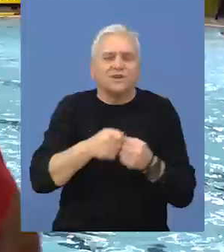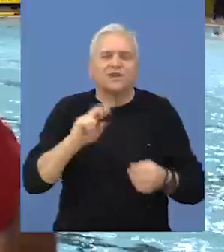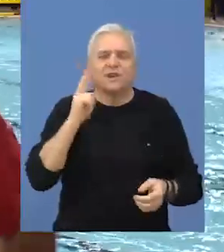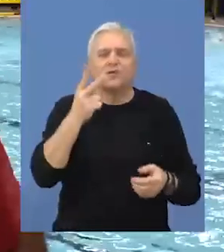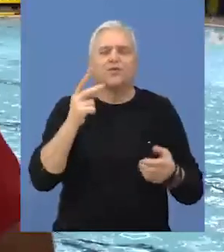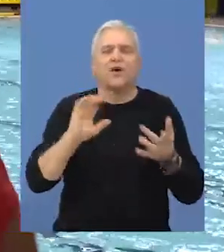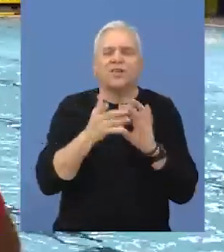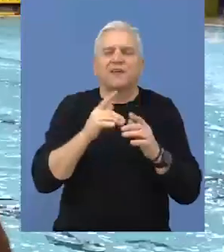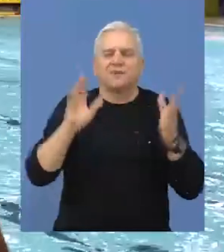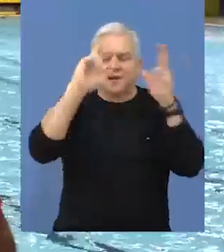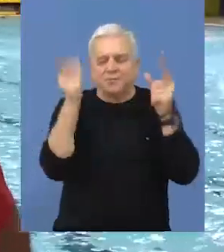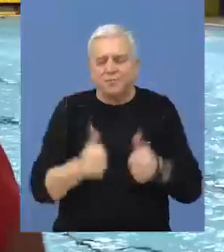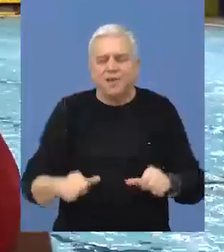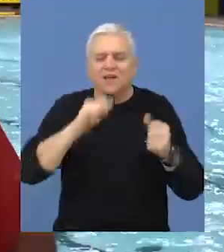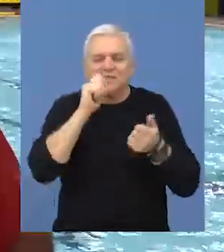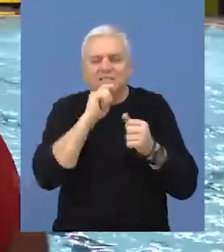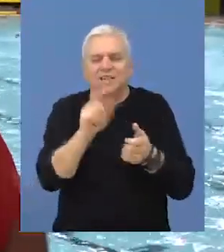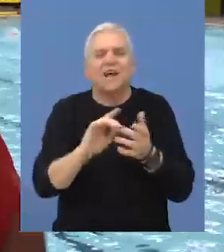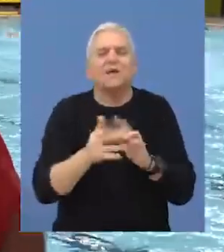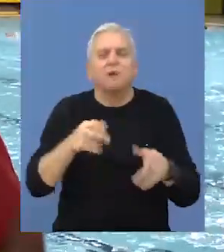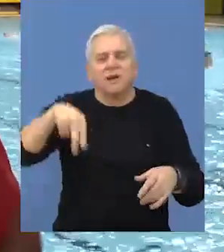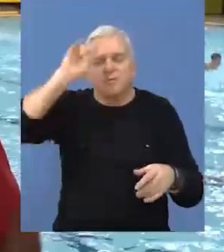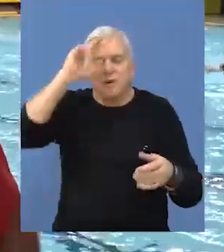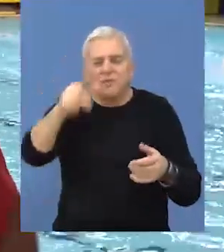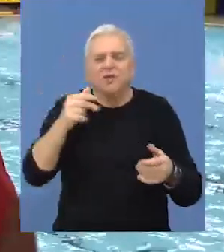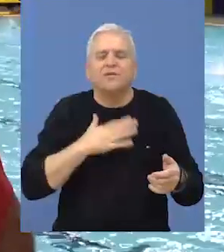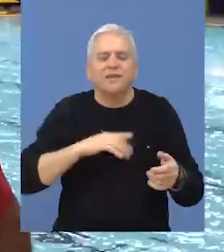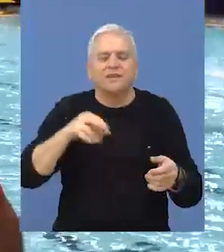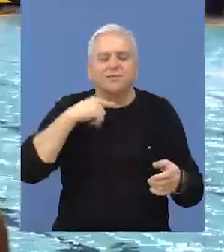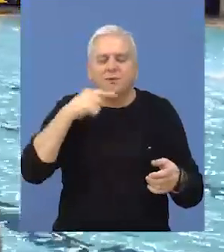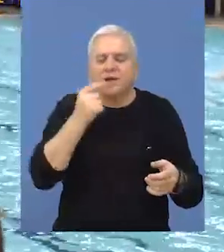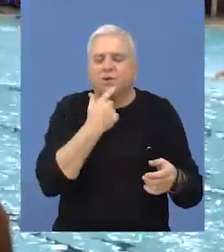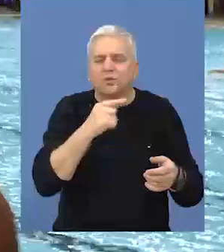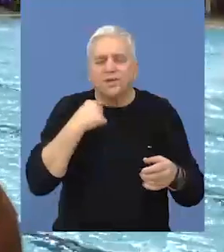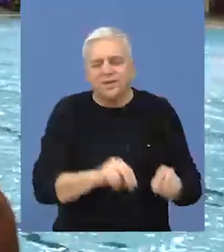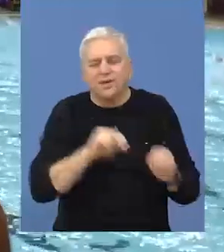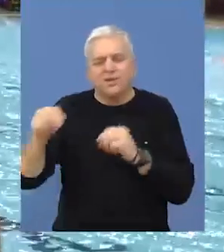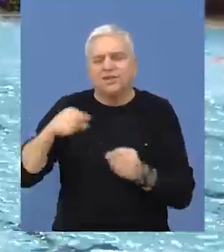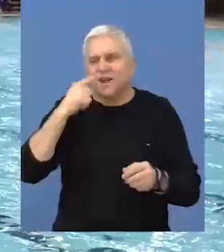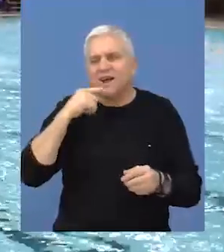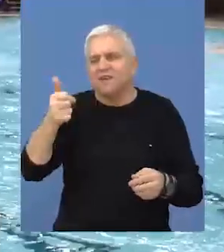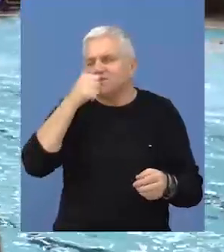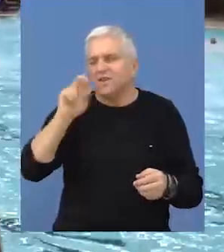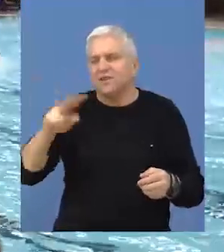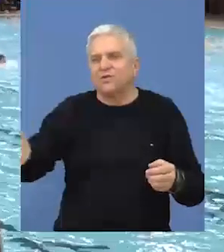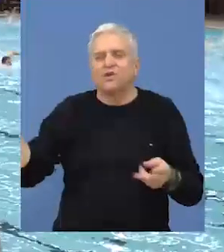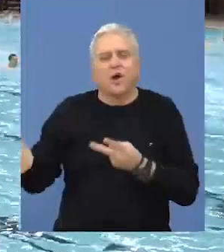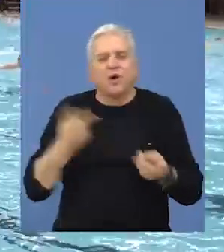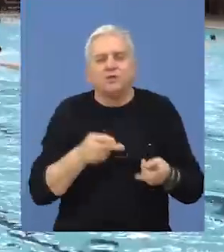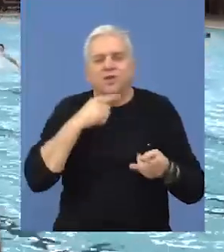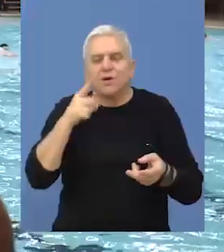organizacija drugog turnira Čika pišta Mesaroš, ne iz mojih usta, nego prenosim impresije